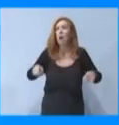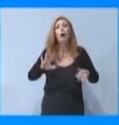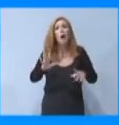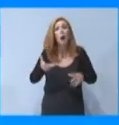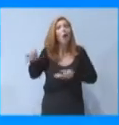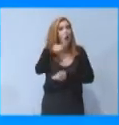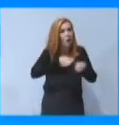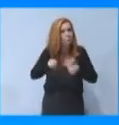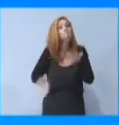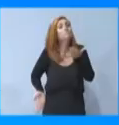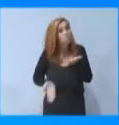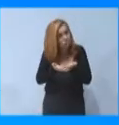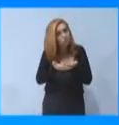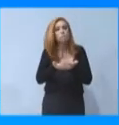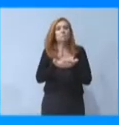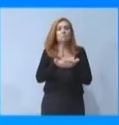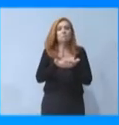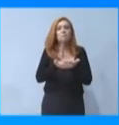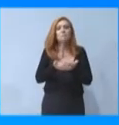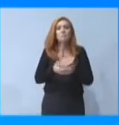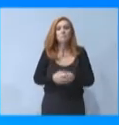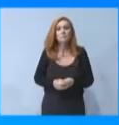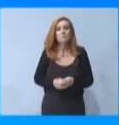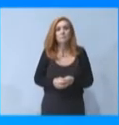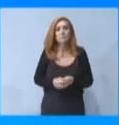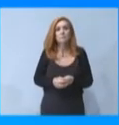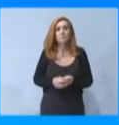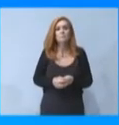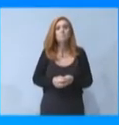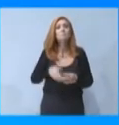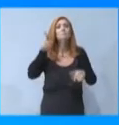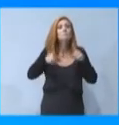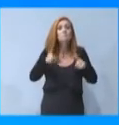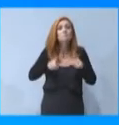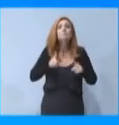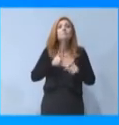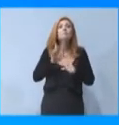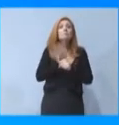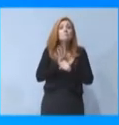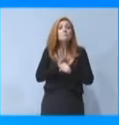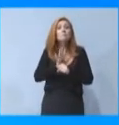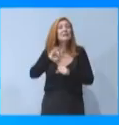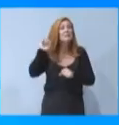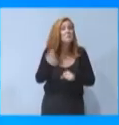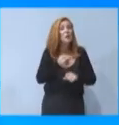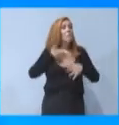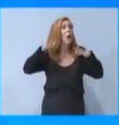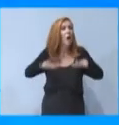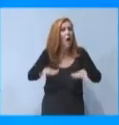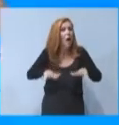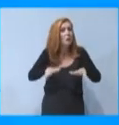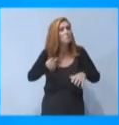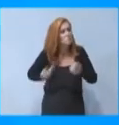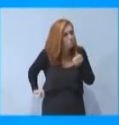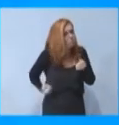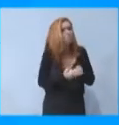επιχειρηματικότητα. Στηρίζουν επίσης όσους πλήττονται ακόμα από την πανδημία, με πρώτους τους άνεργους. Αλλά βλέπουν